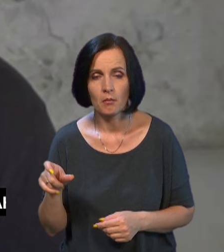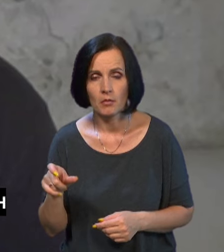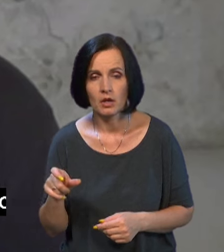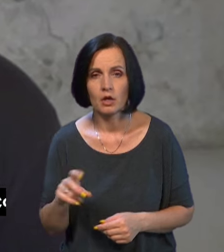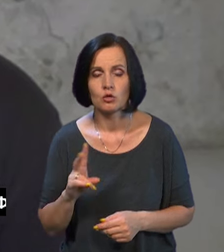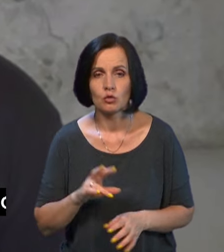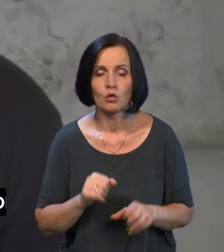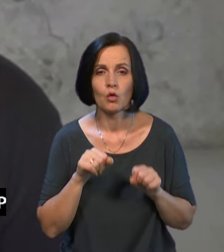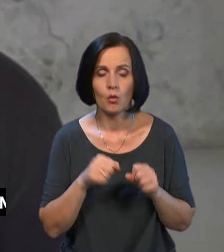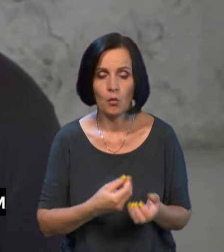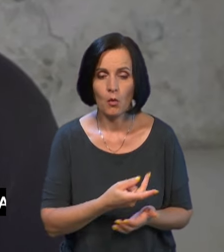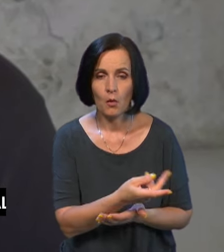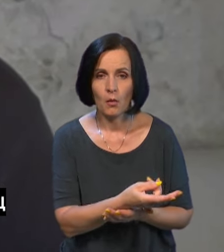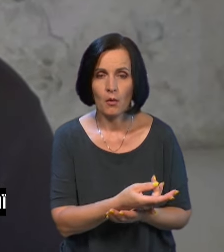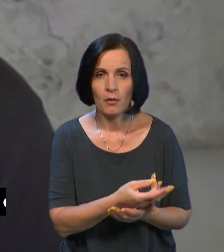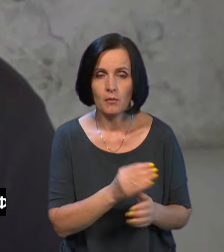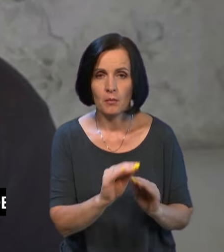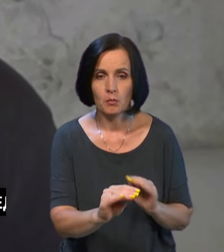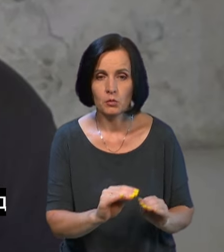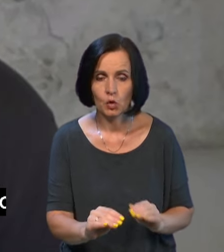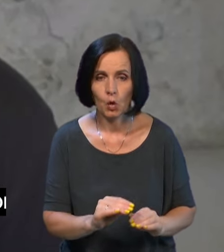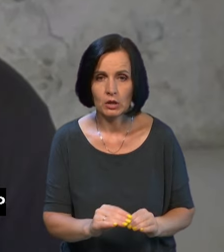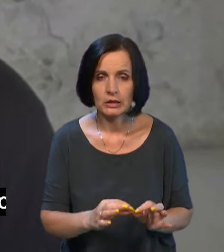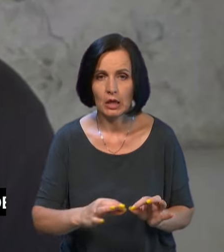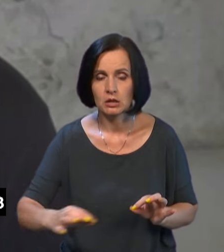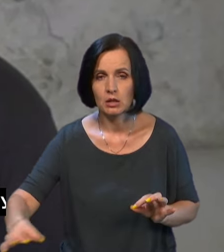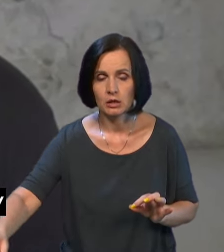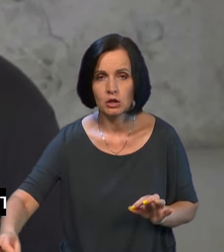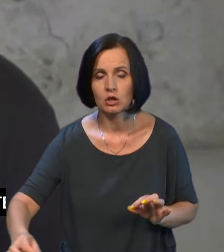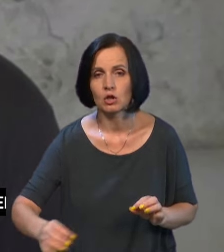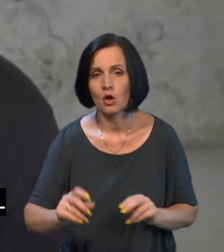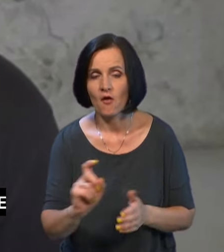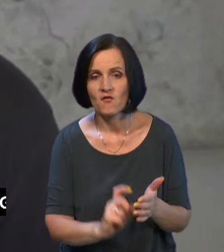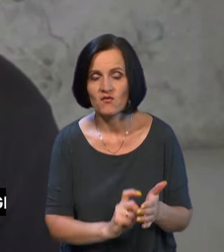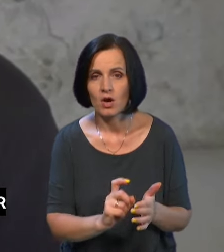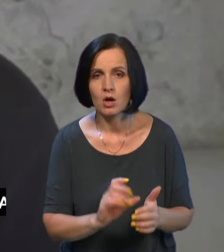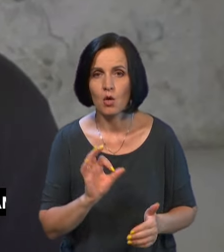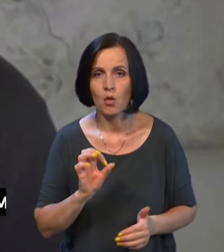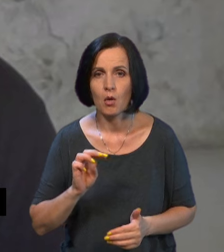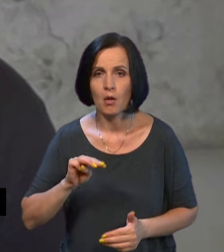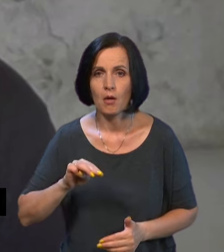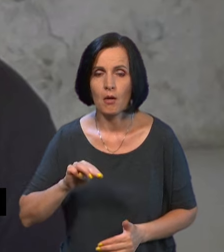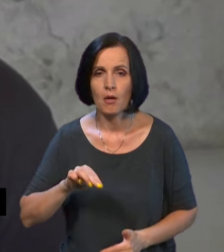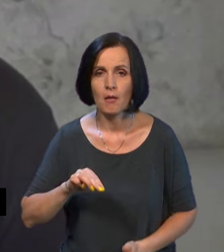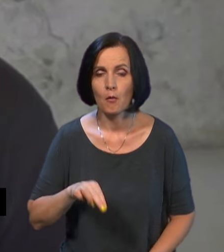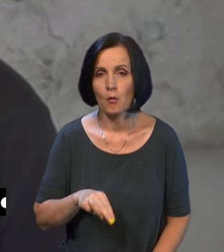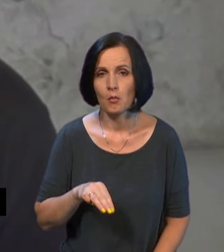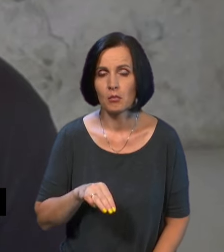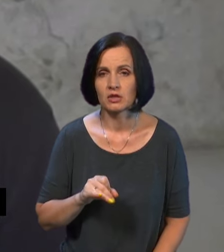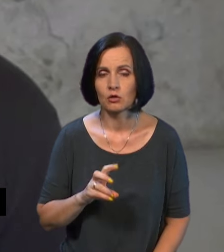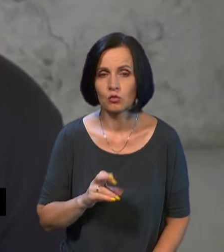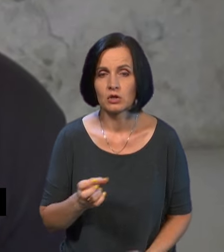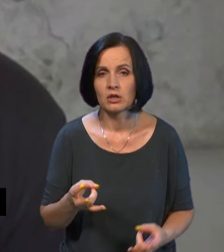лінії, варити оптику, на це повинно вийти десь від шести місяців до року.